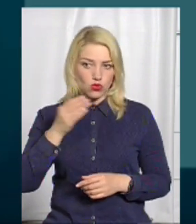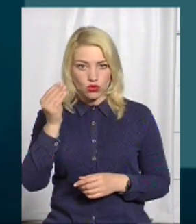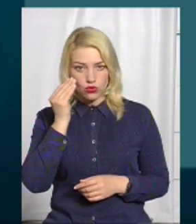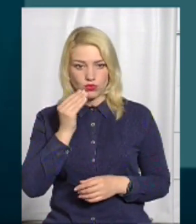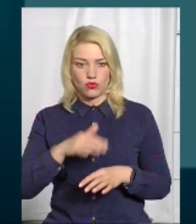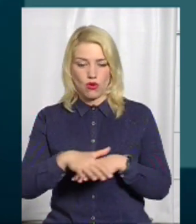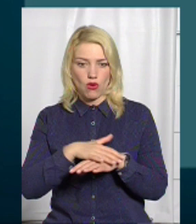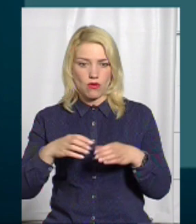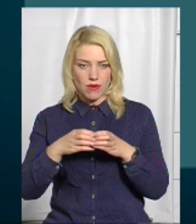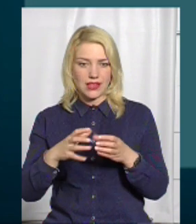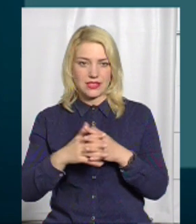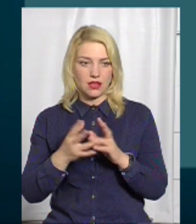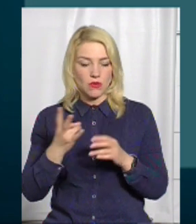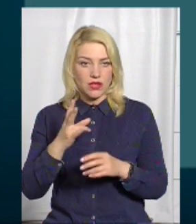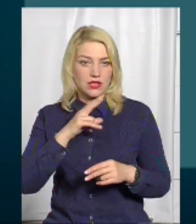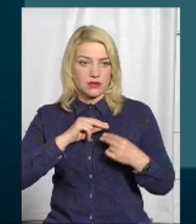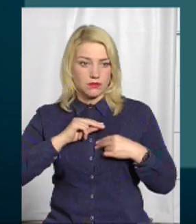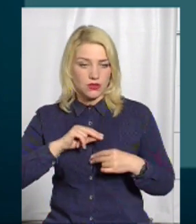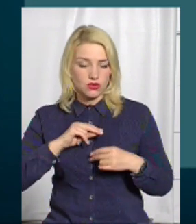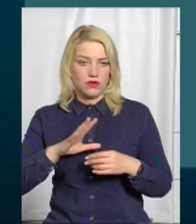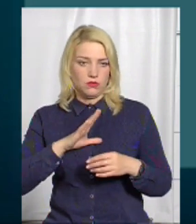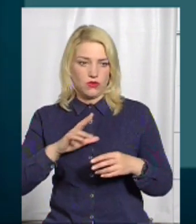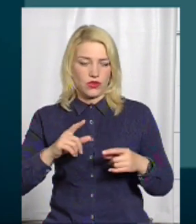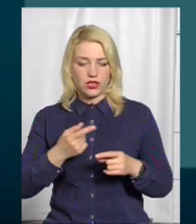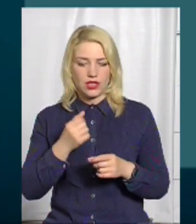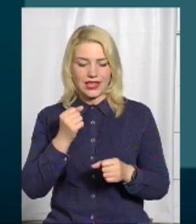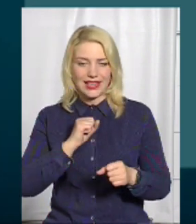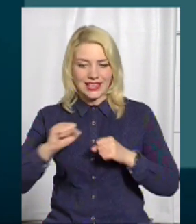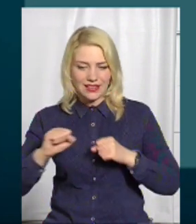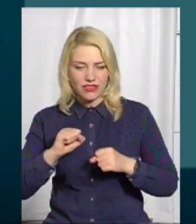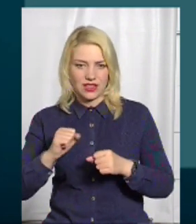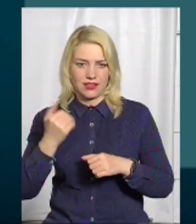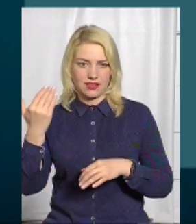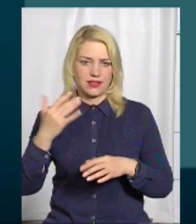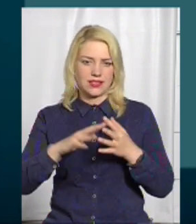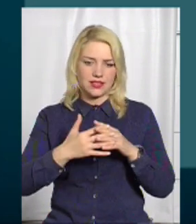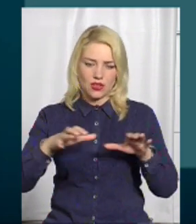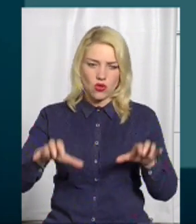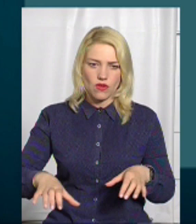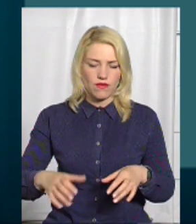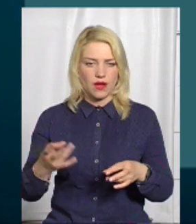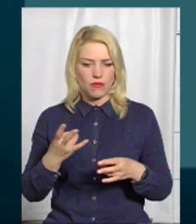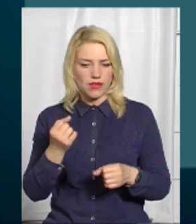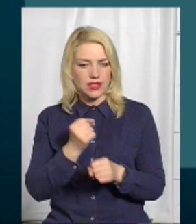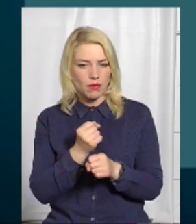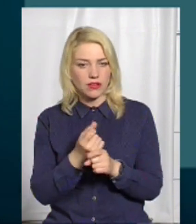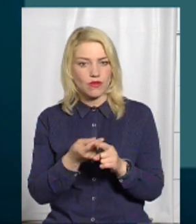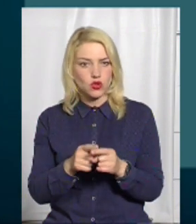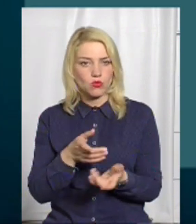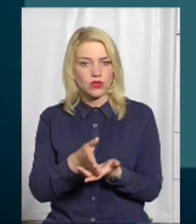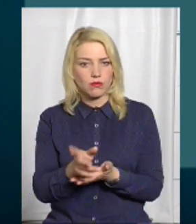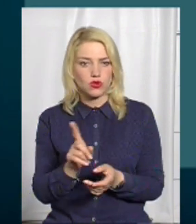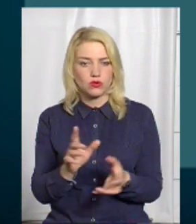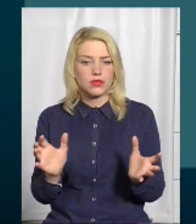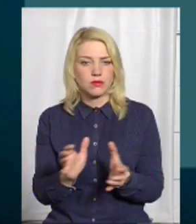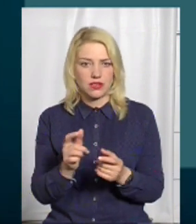має спрацювати. Має спрацювати керівний склад, сільський голова. Має спрацювати в цьому напрямку, щоб зберегти цю